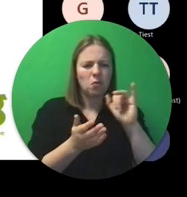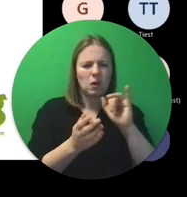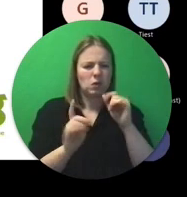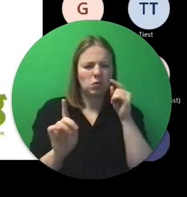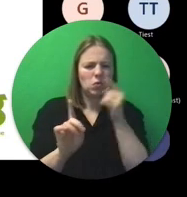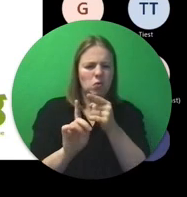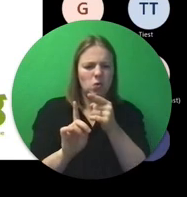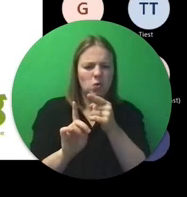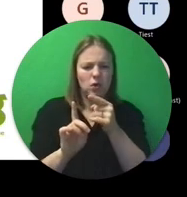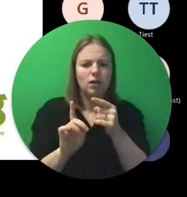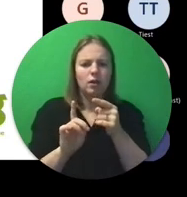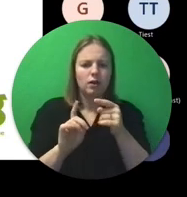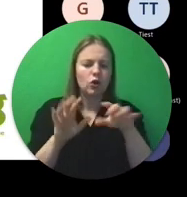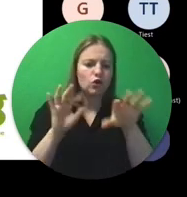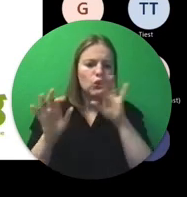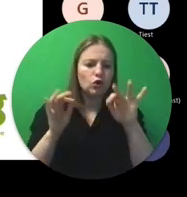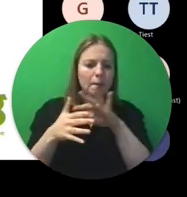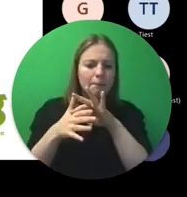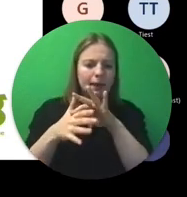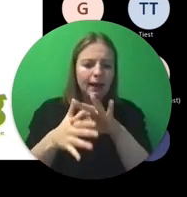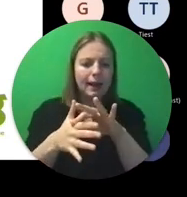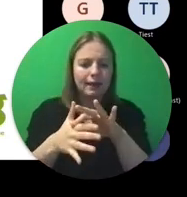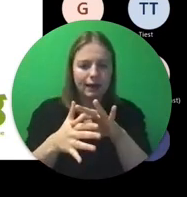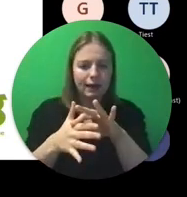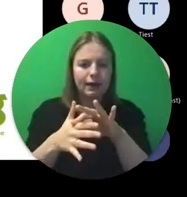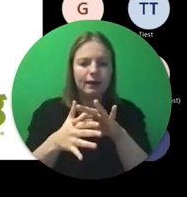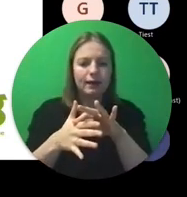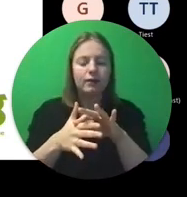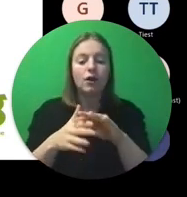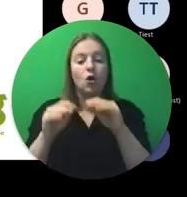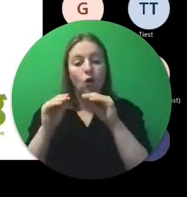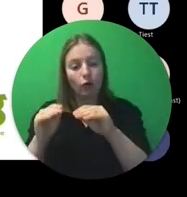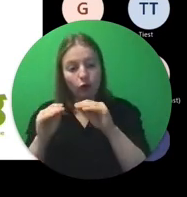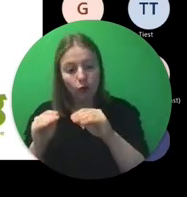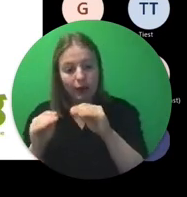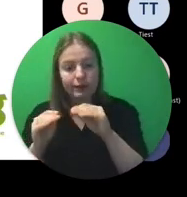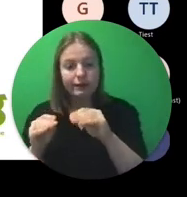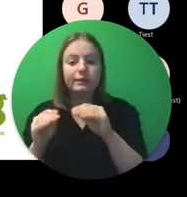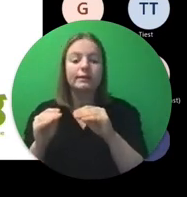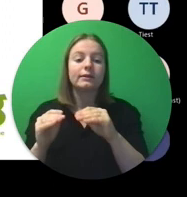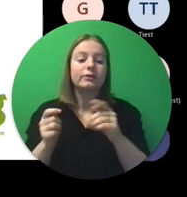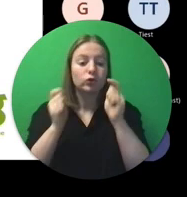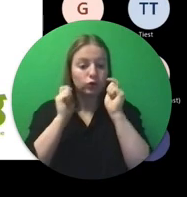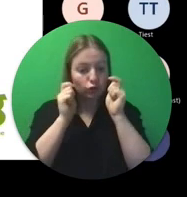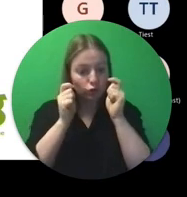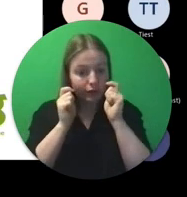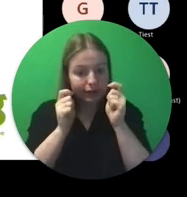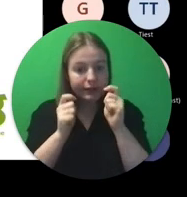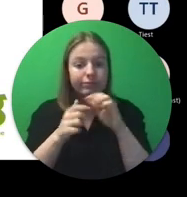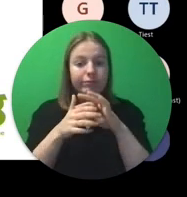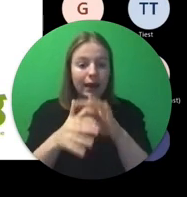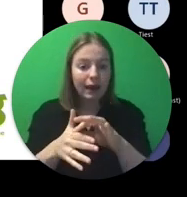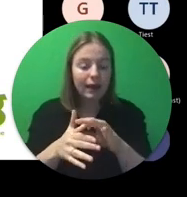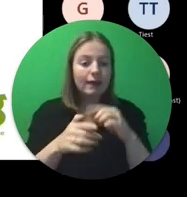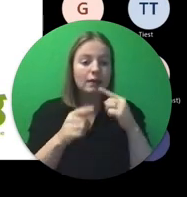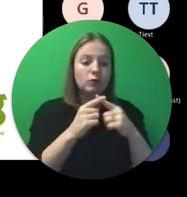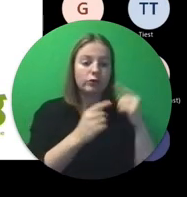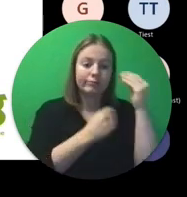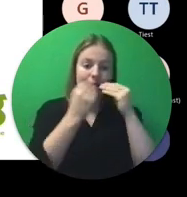thema keuzebegeleiding. Dus zowel onderwijsloopbaanbegeleiding, studieloopbaanbegeleiding en